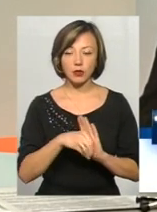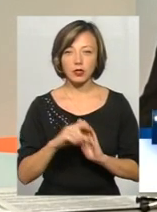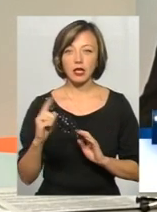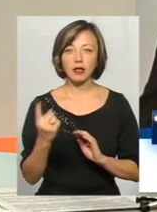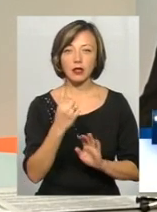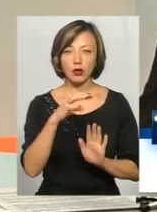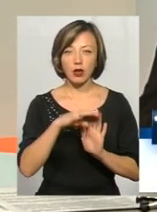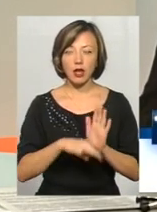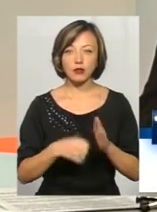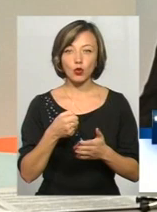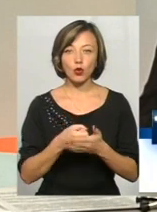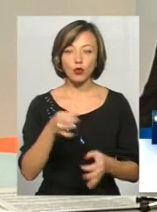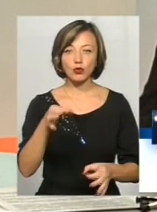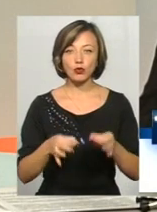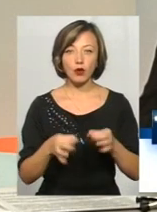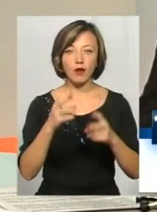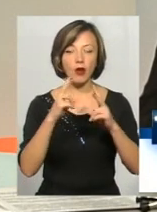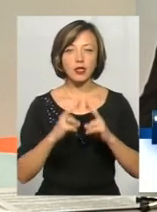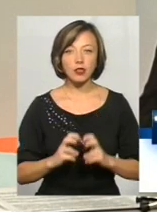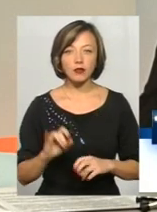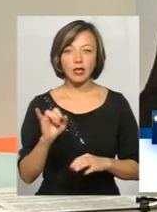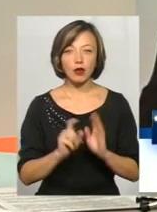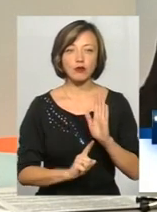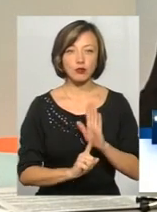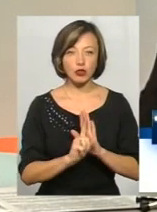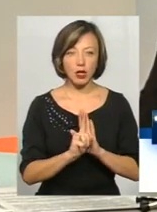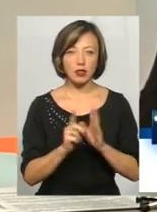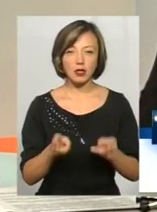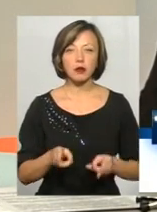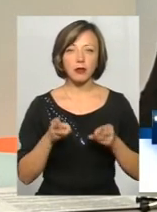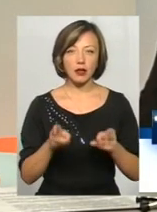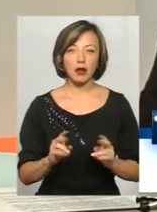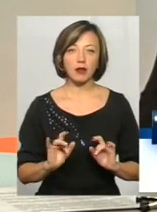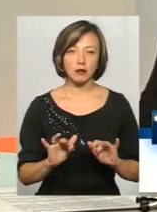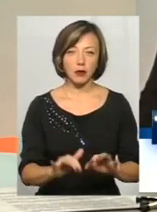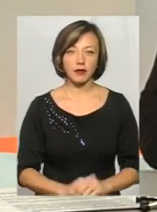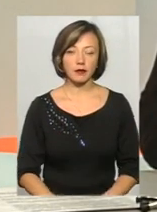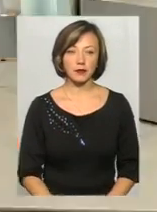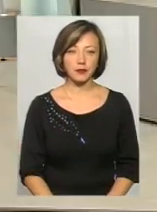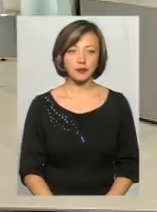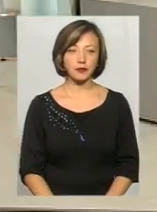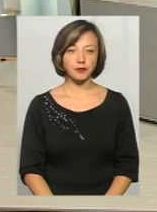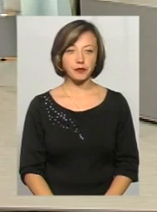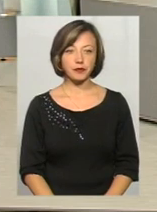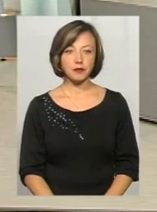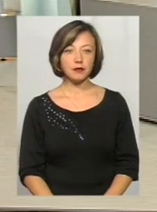єдиної реєстру досудового розслідування і розпочалось кримінальне провадження. Пане Олеш?